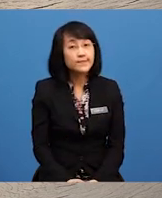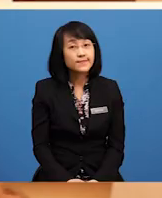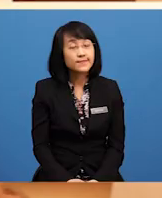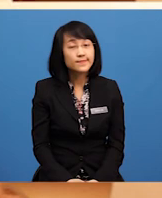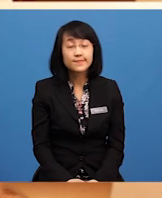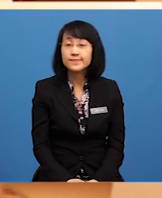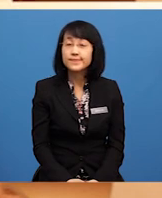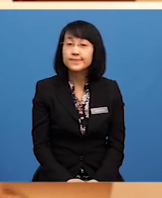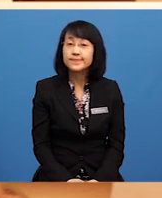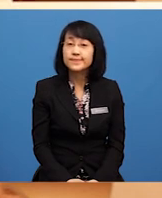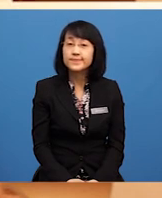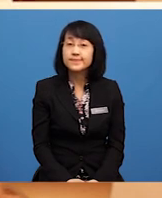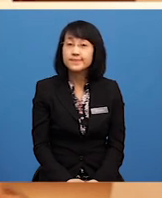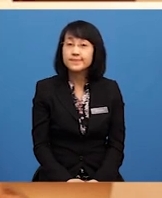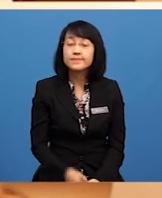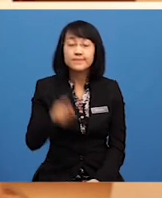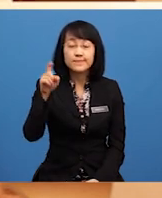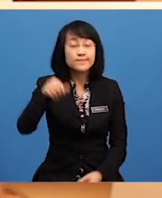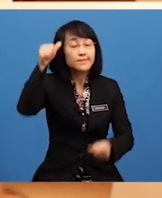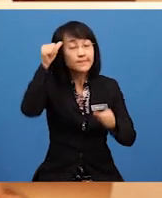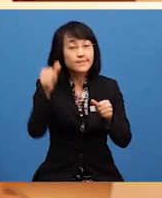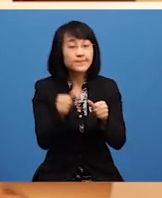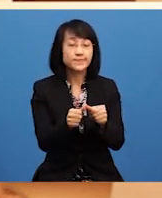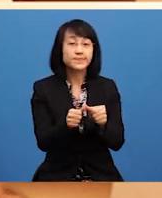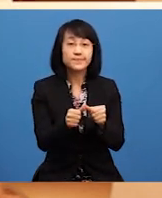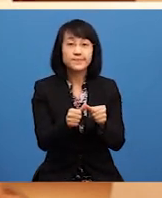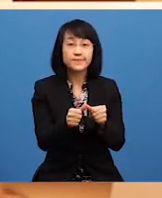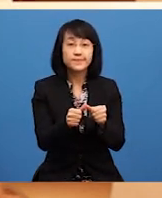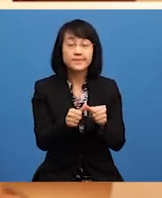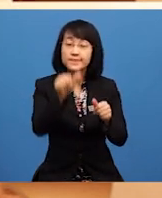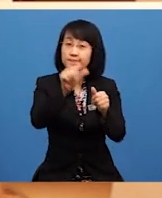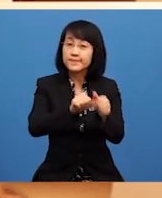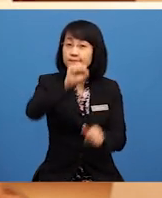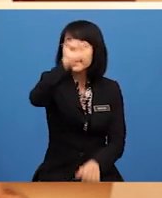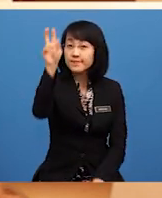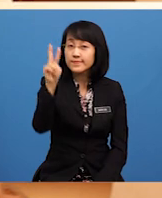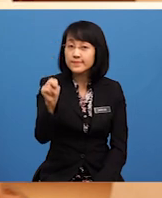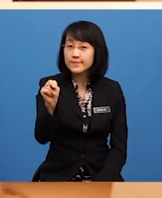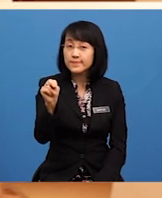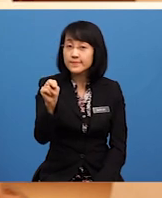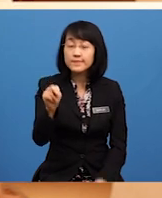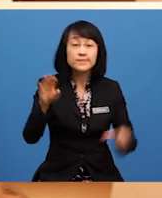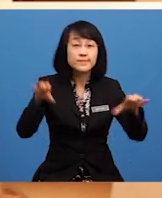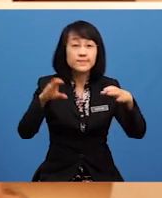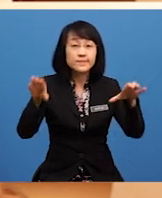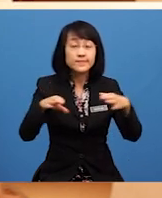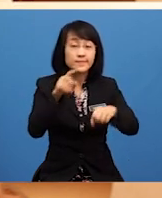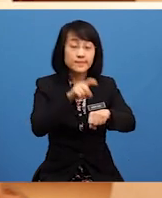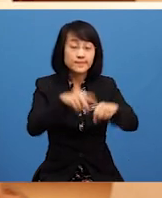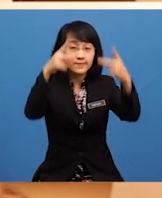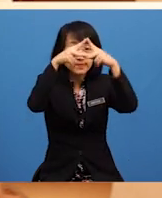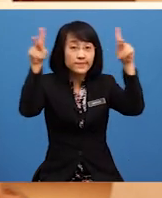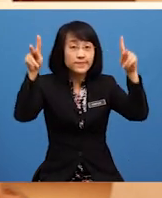Perlu diingatkan Bahawa setiap soalan yang digubal ketika